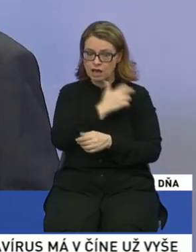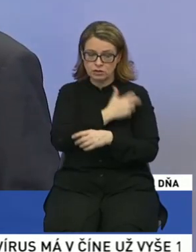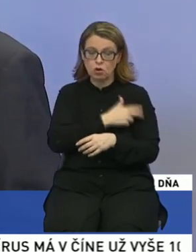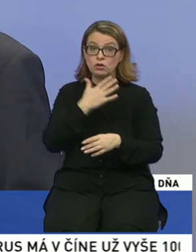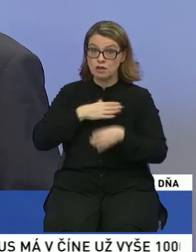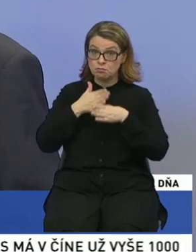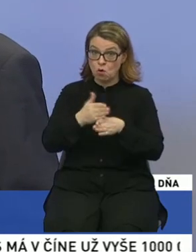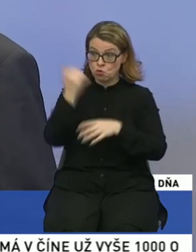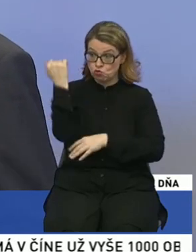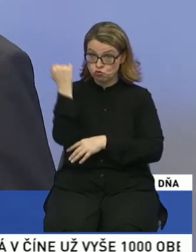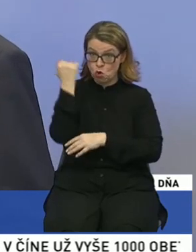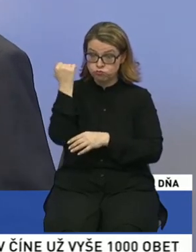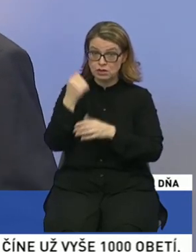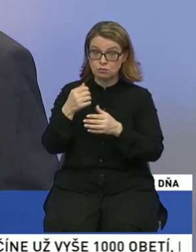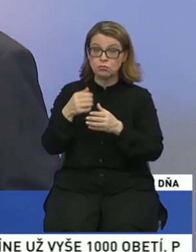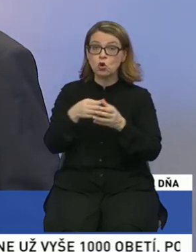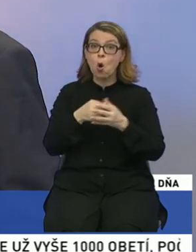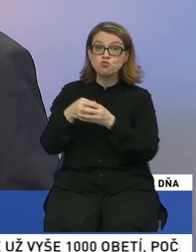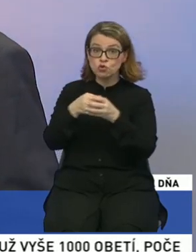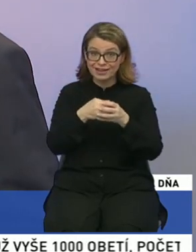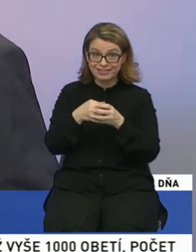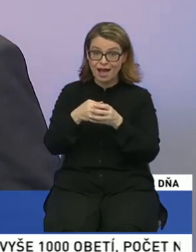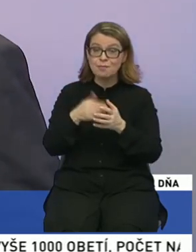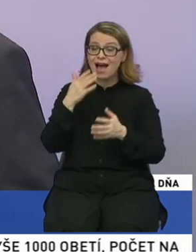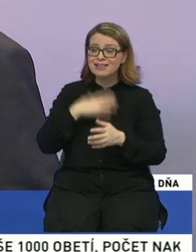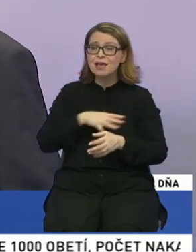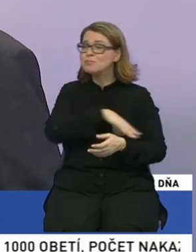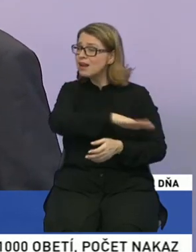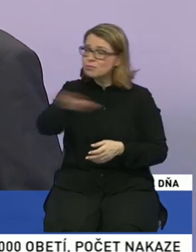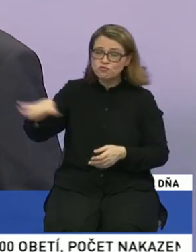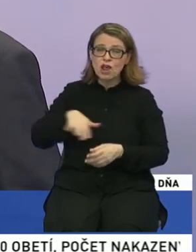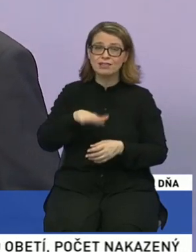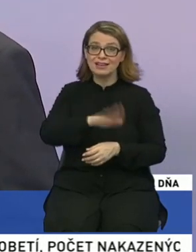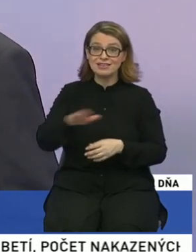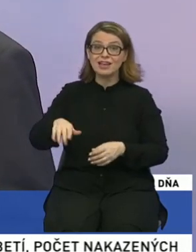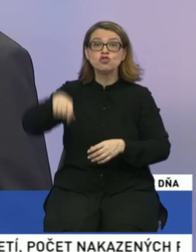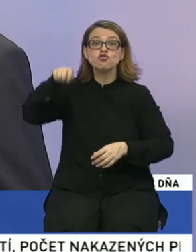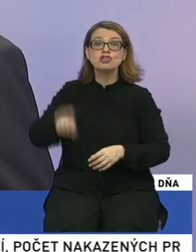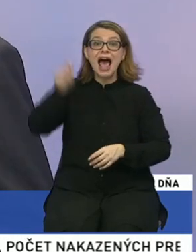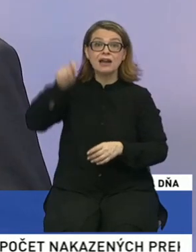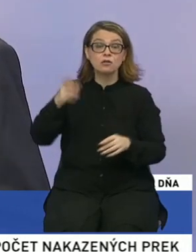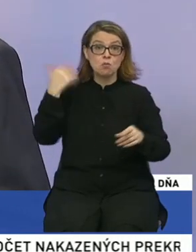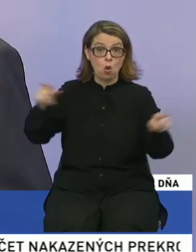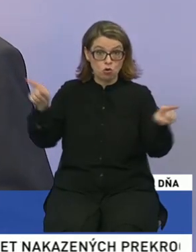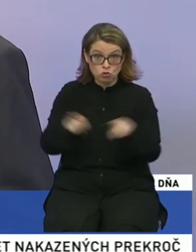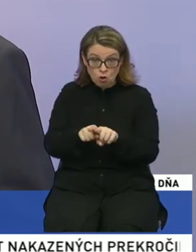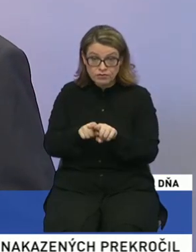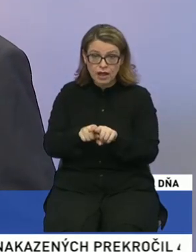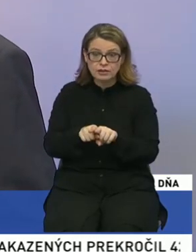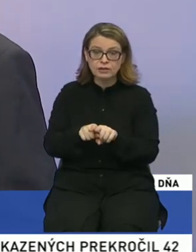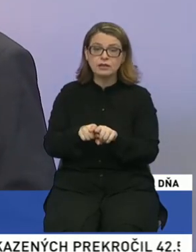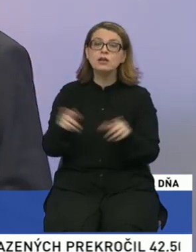chudobným komunitám, ak chceme, aby tá štartovacia čiara všetkých detí v našej krajine bola rovnaká, tak spolu s pánom spolnomocnencom